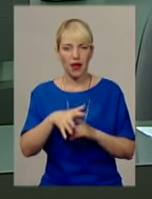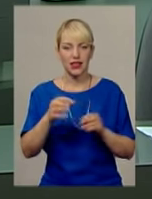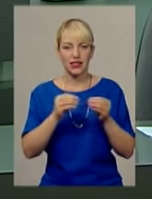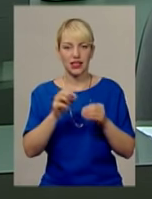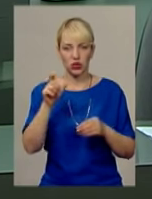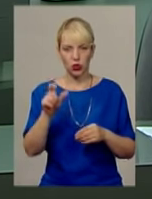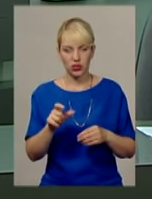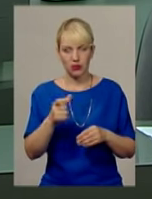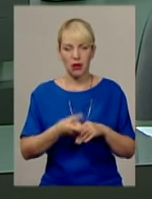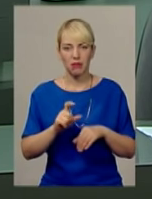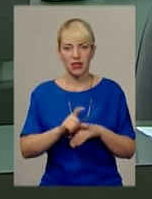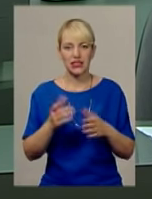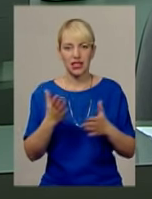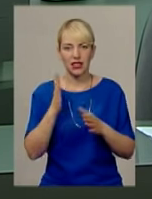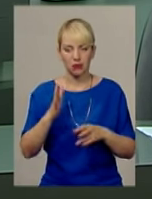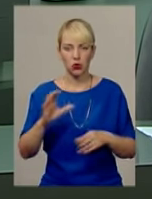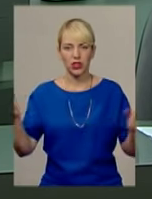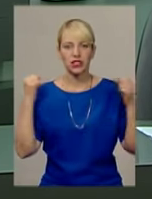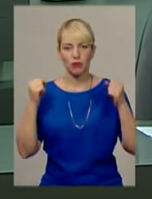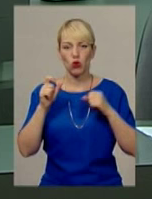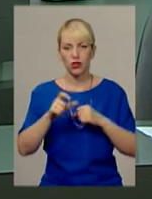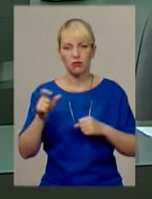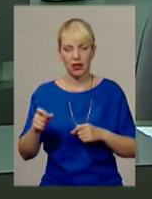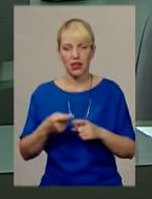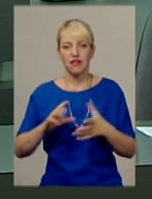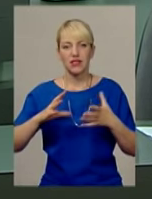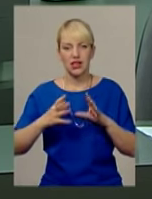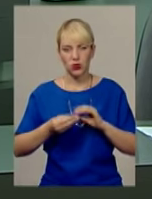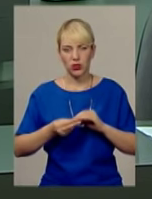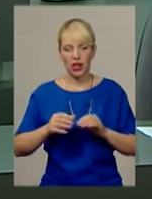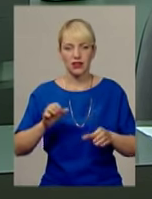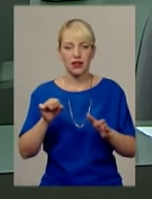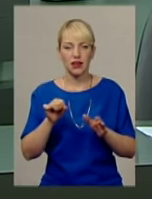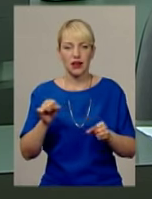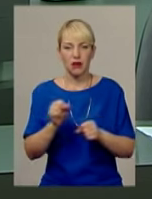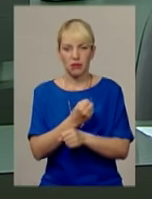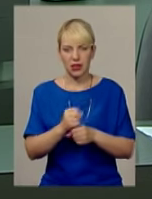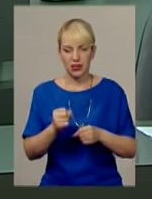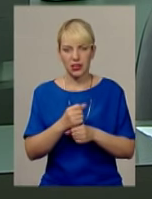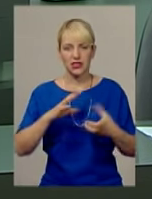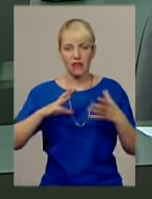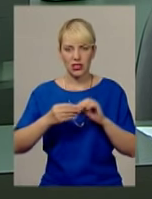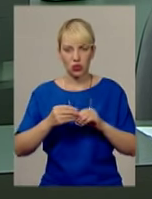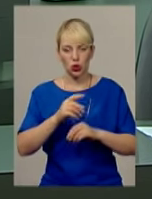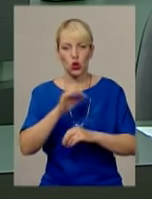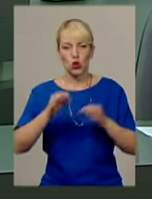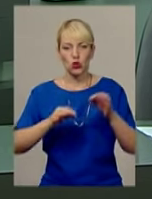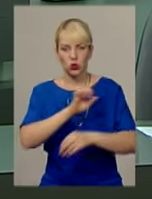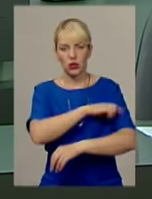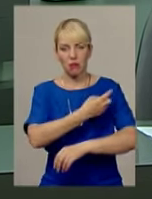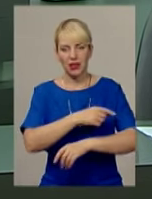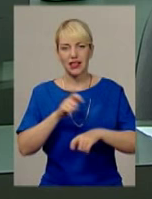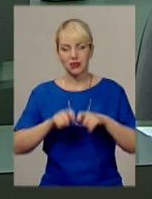осіб, більшість з яких були спортсменами. В результаті бійки, за висновками судмедекспертизи, Вадим